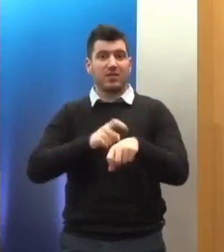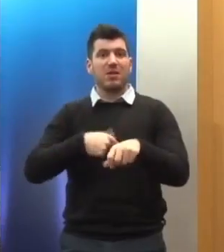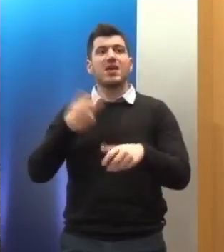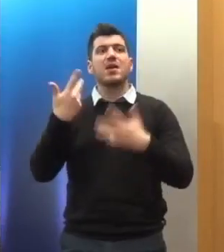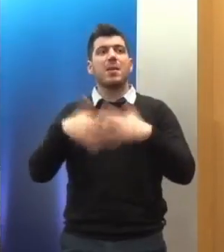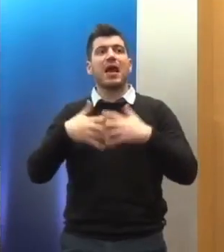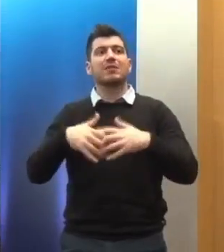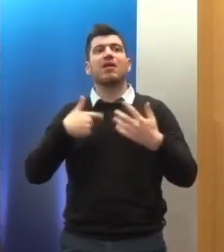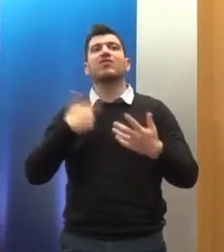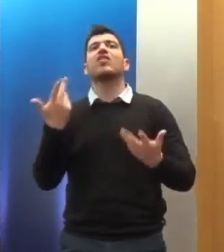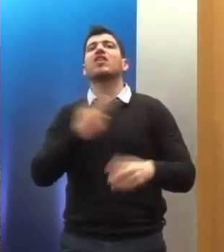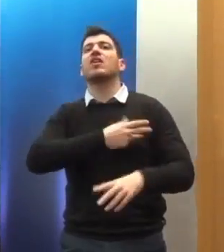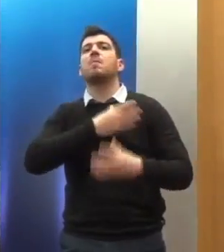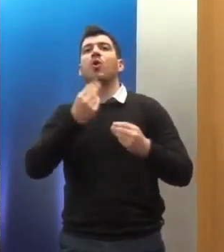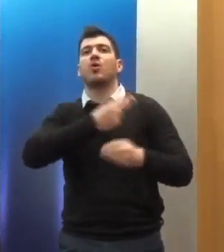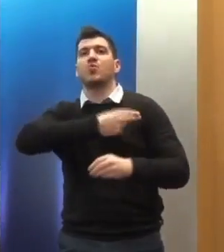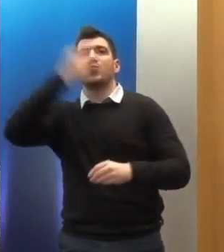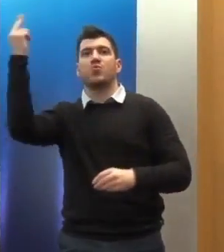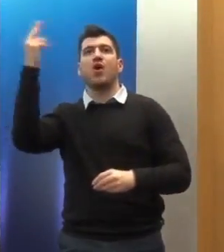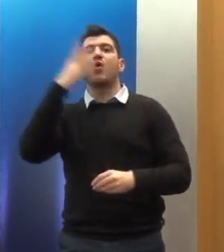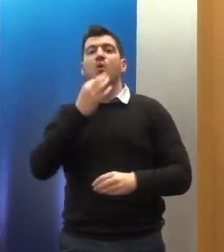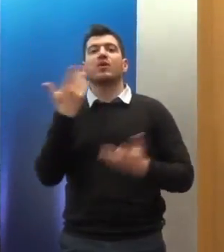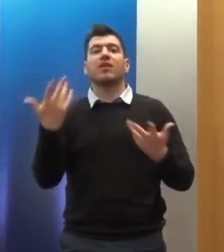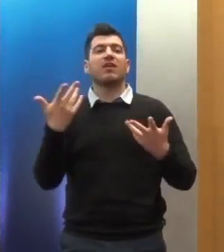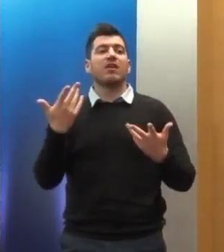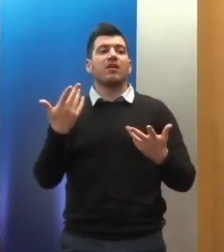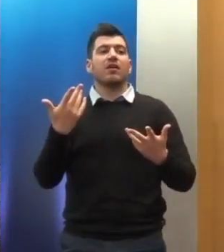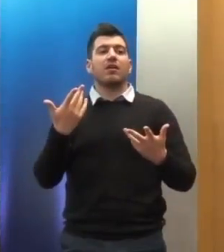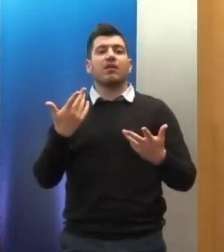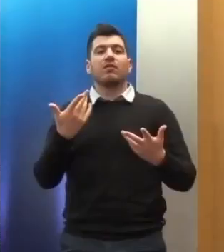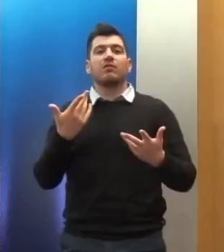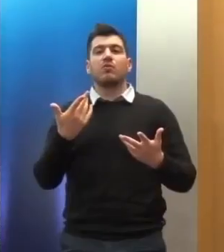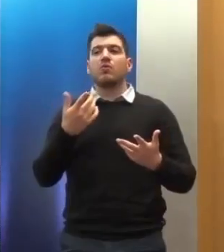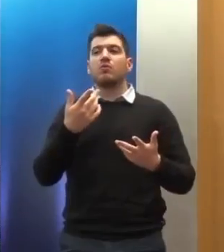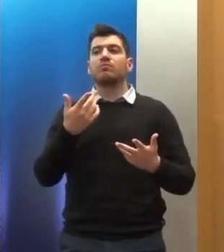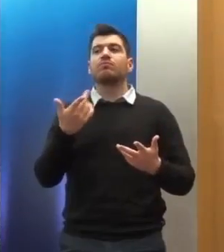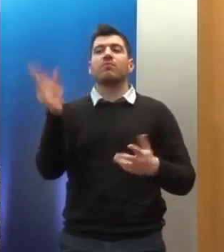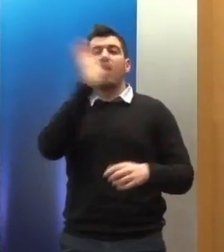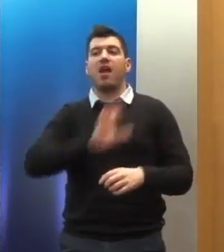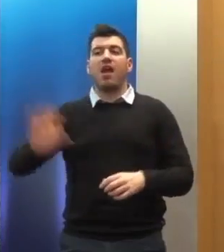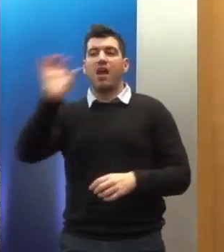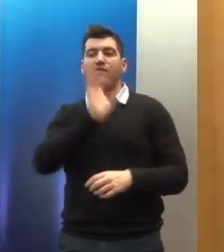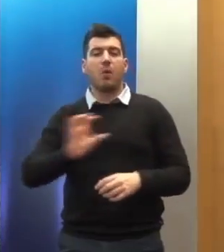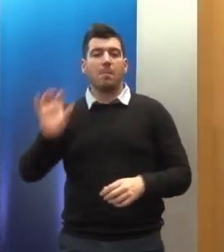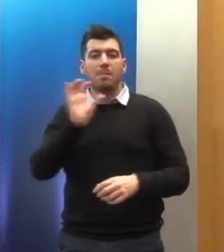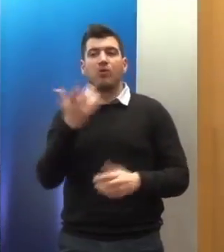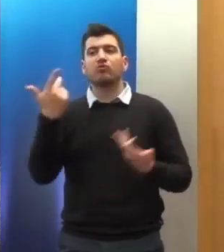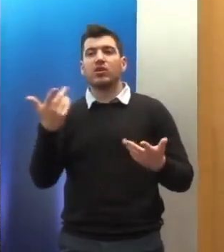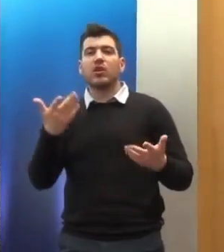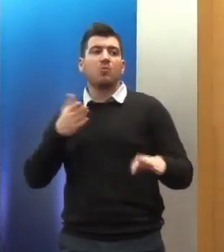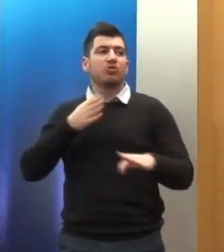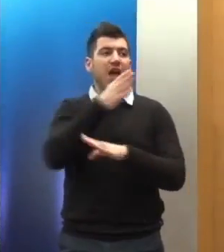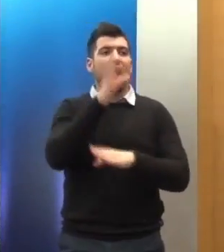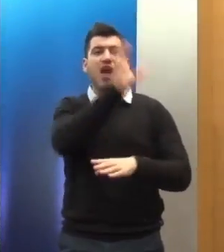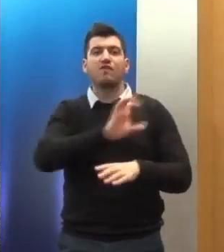λιγότερο γνωστή, διότι όπως και να το κάνουμε η φυσική δίωδος του Ευρωπαίου είναι προς τα Ευρωπαϊκά